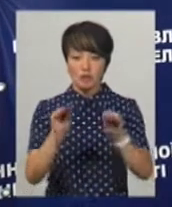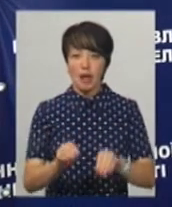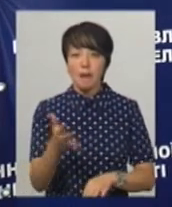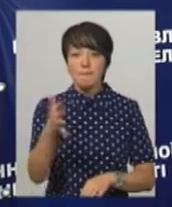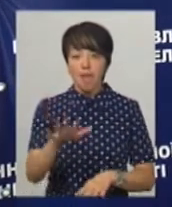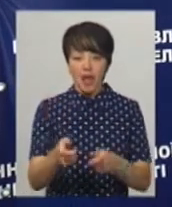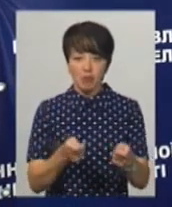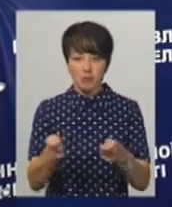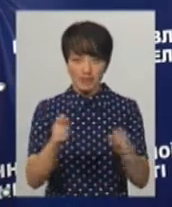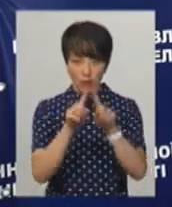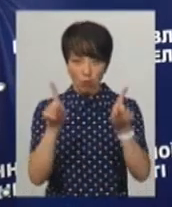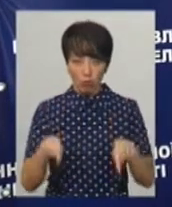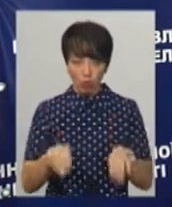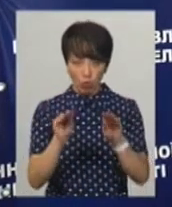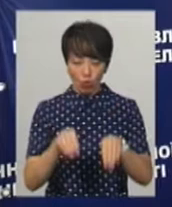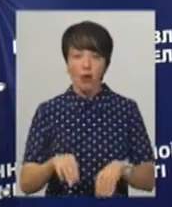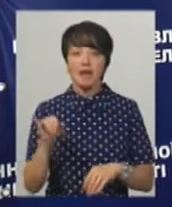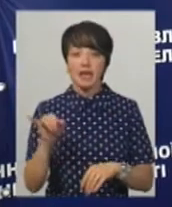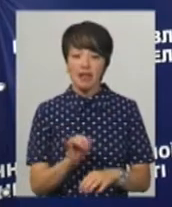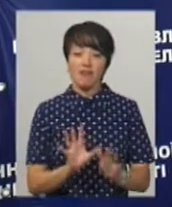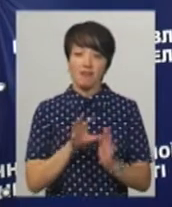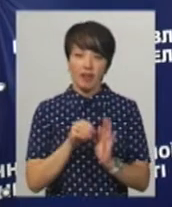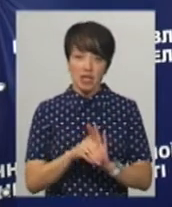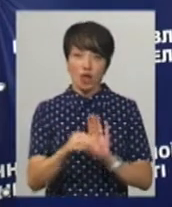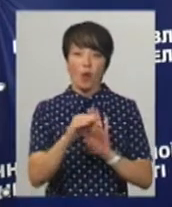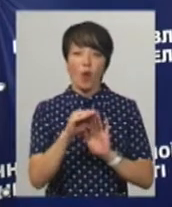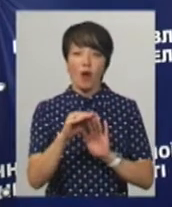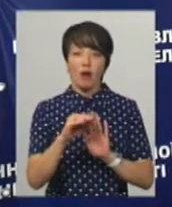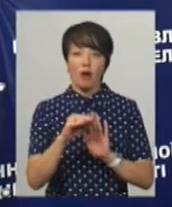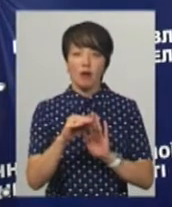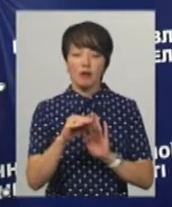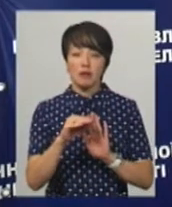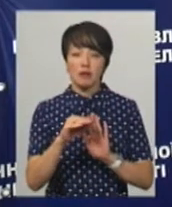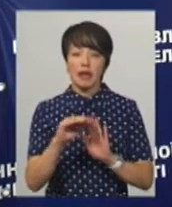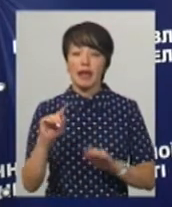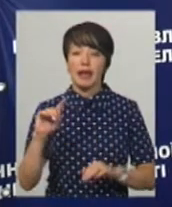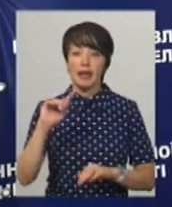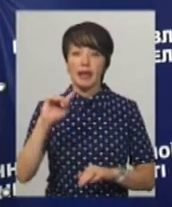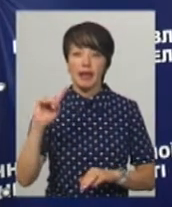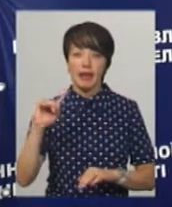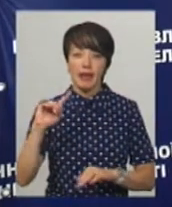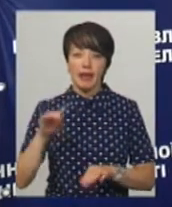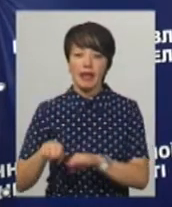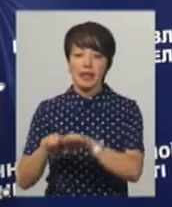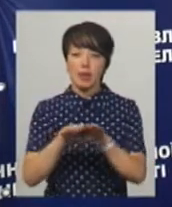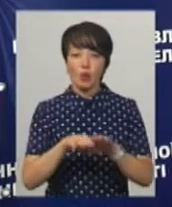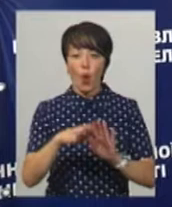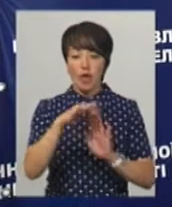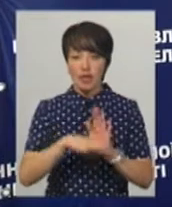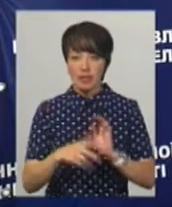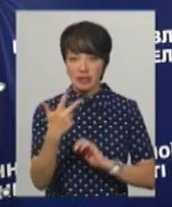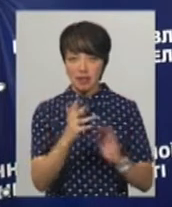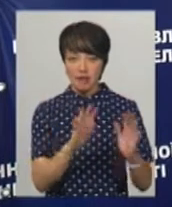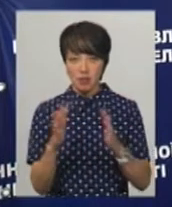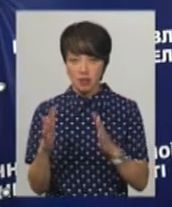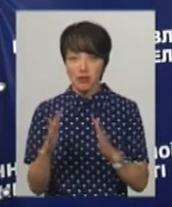адміністративних протоколів та внесено відомості до єдиного реєстру. Три випадки в нас є. Це